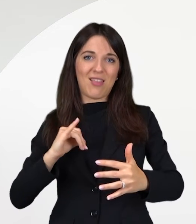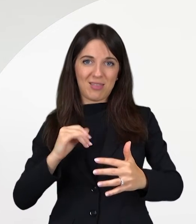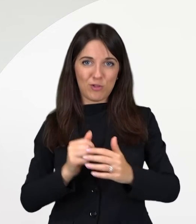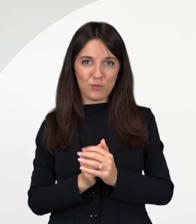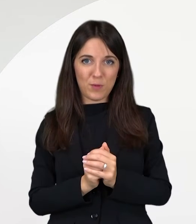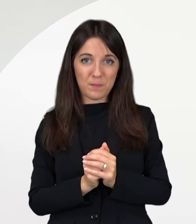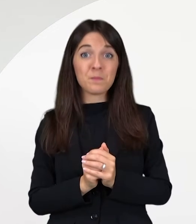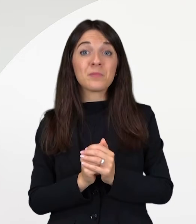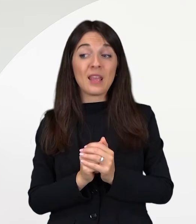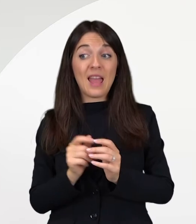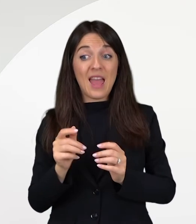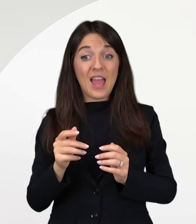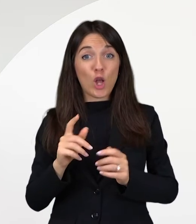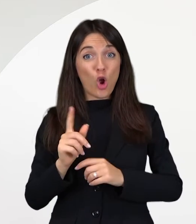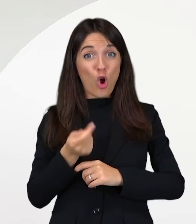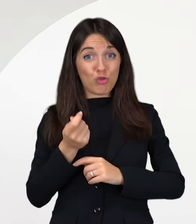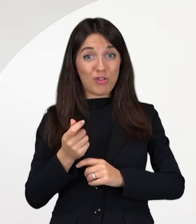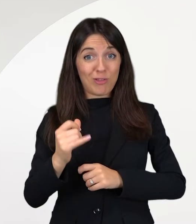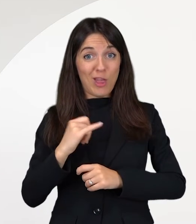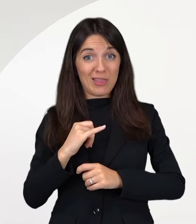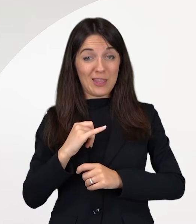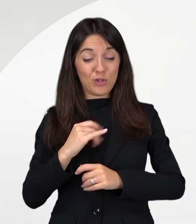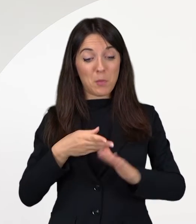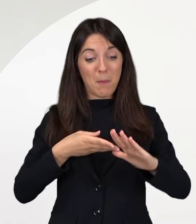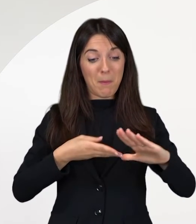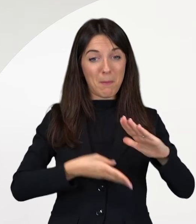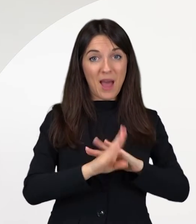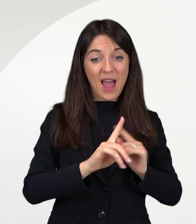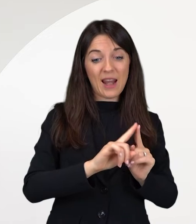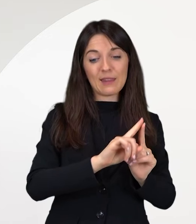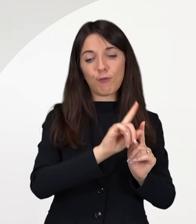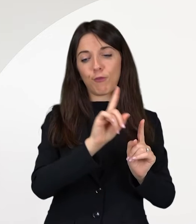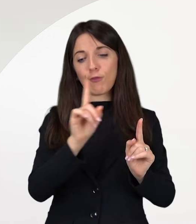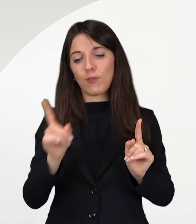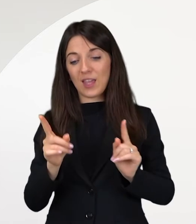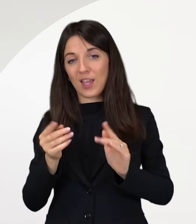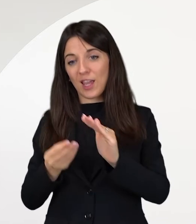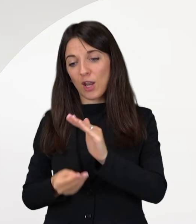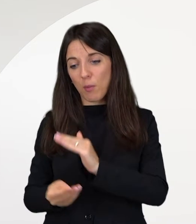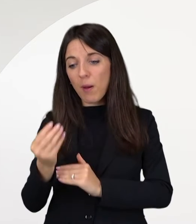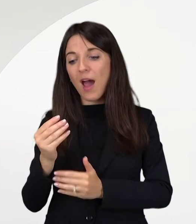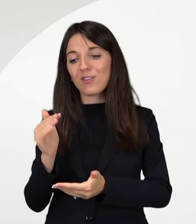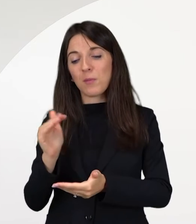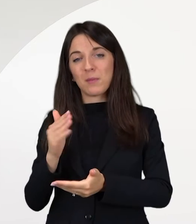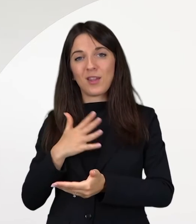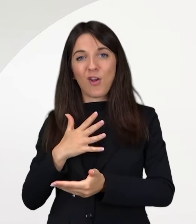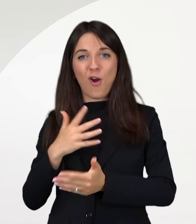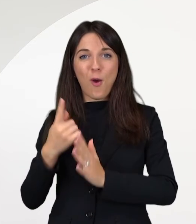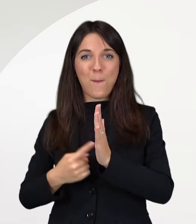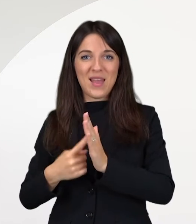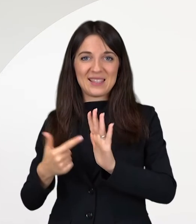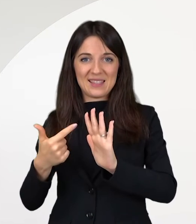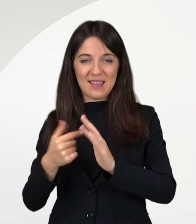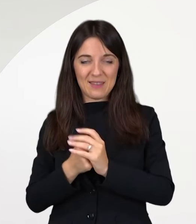riconosciuto alla donna il congedo anticipato di maternità che poi si protrarrà fino al